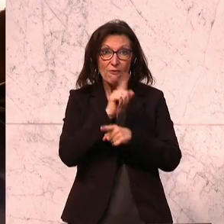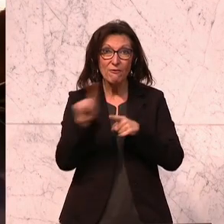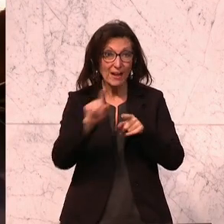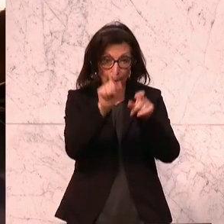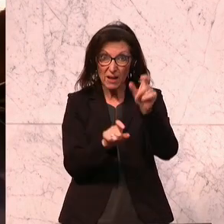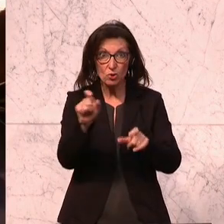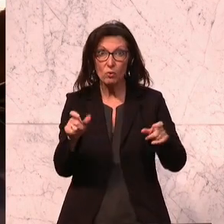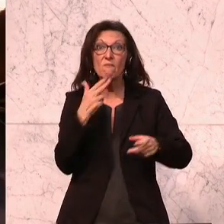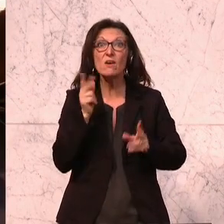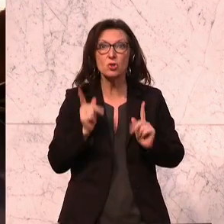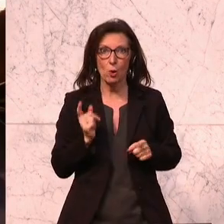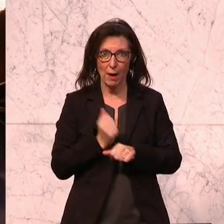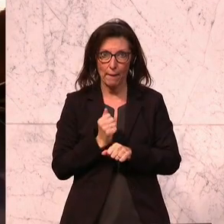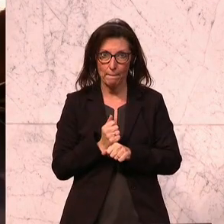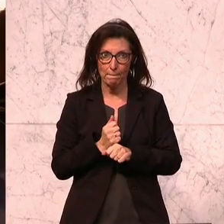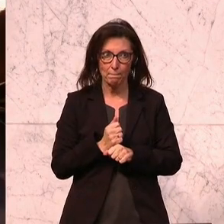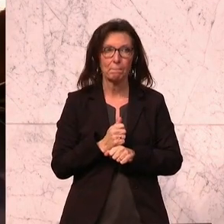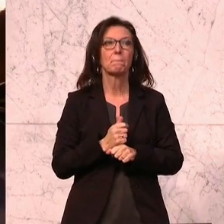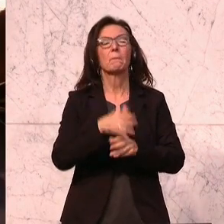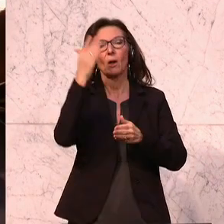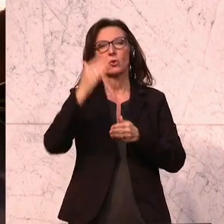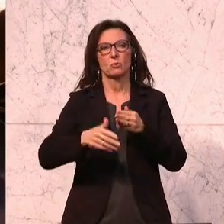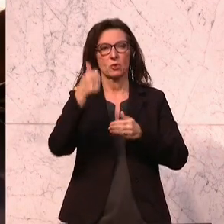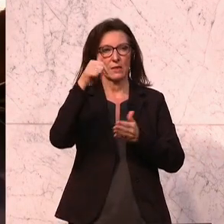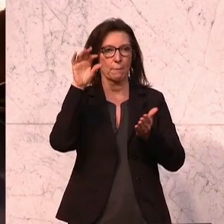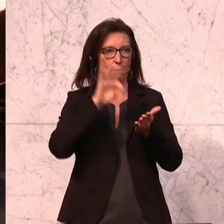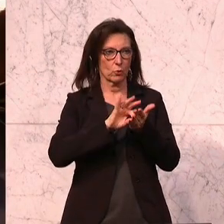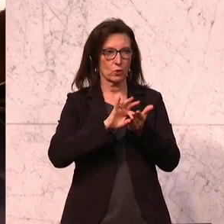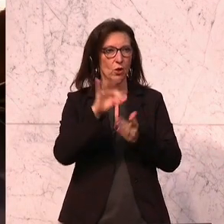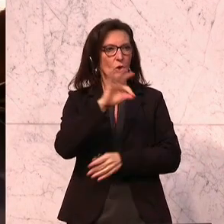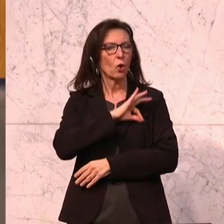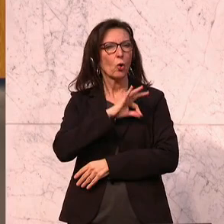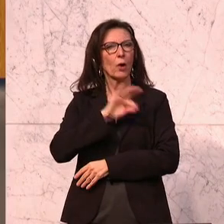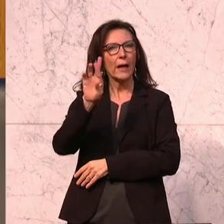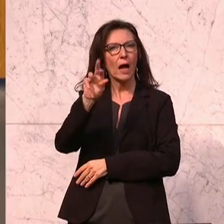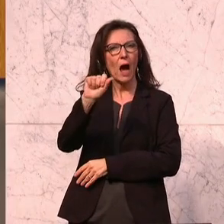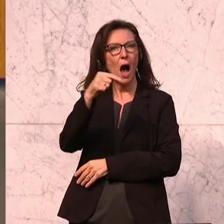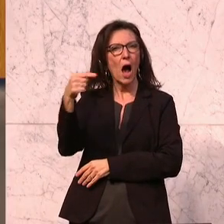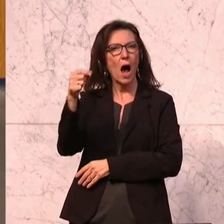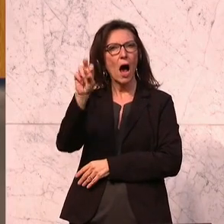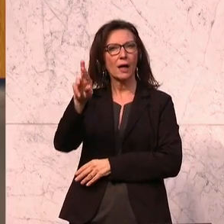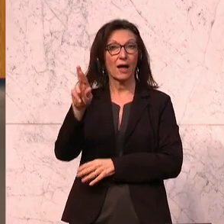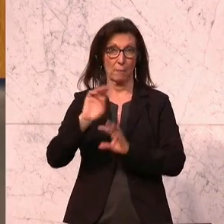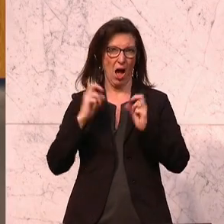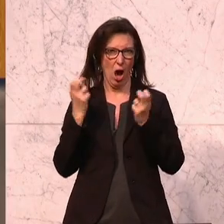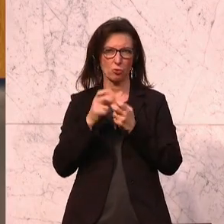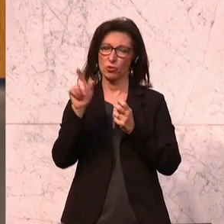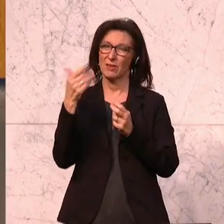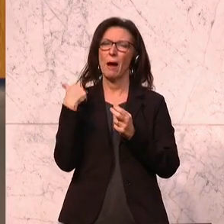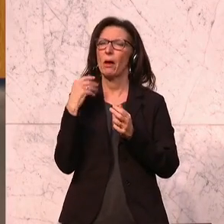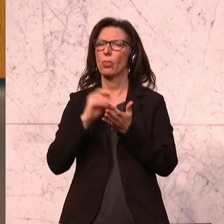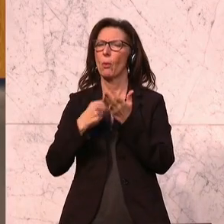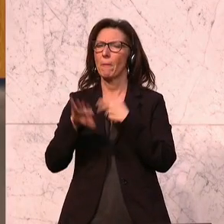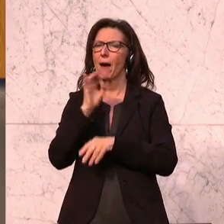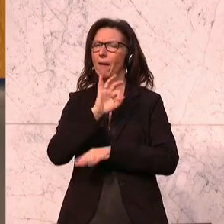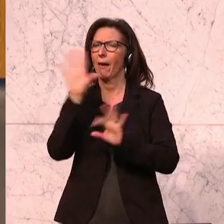Und der letzte Punkt, den ich gerne wählen möchte, weil der Kollege Racker gesagt hat, die Mausche ist noch deutlicher als jetzt hier im Plenum, also man möge